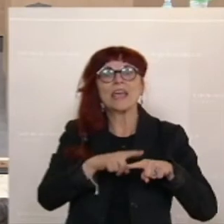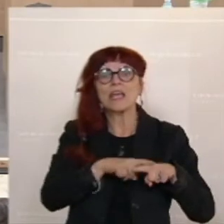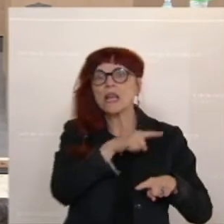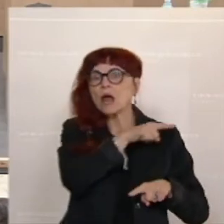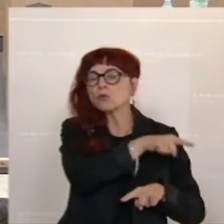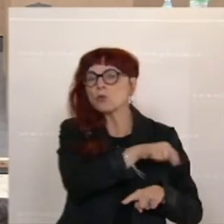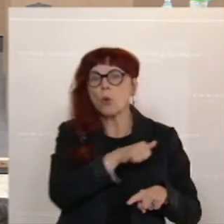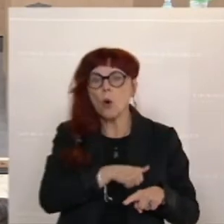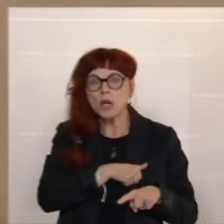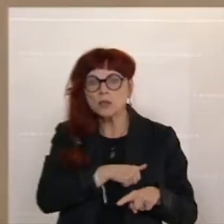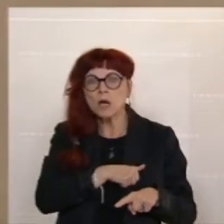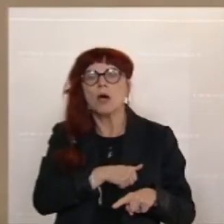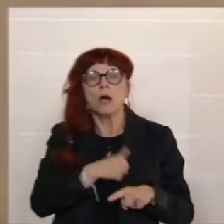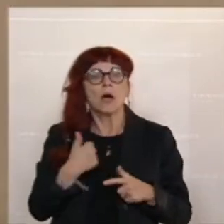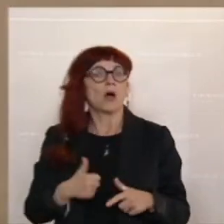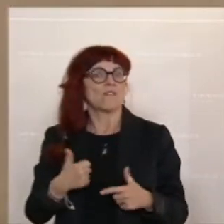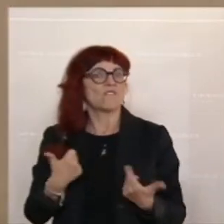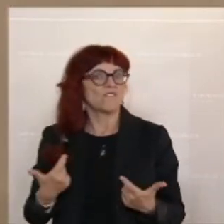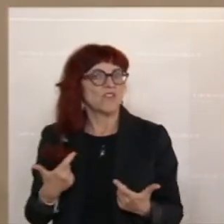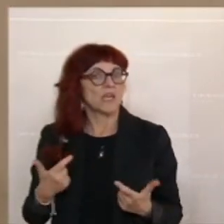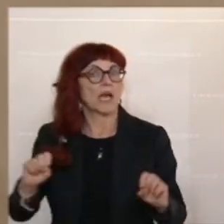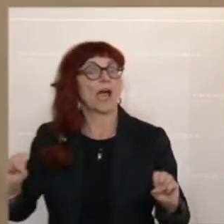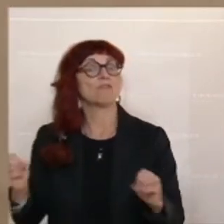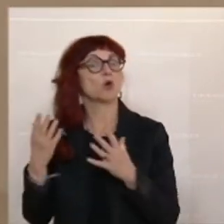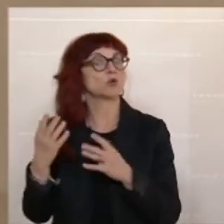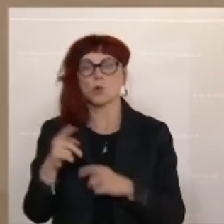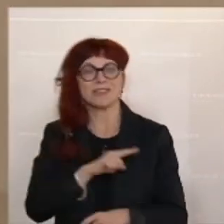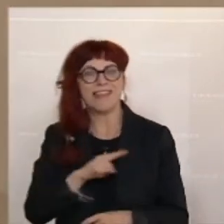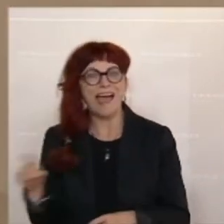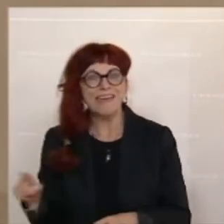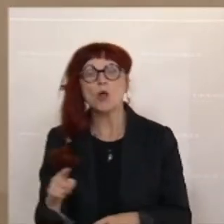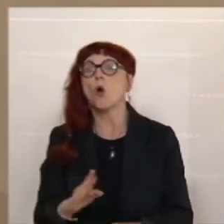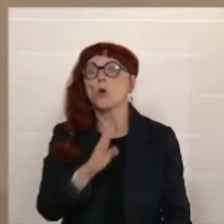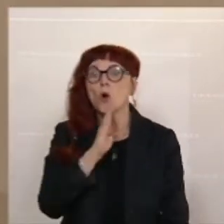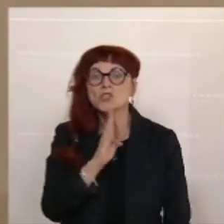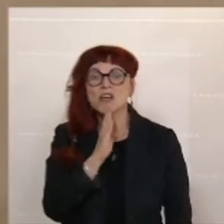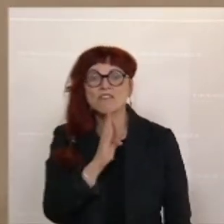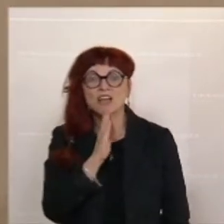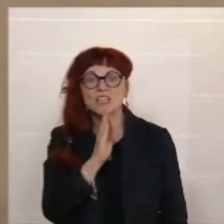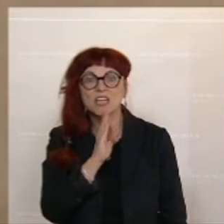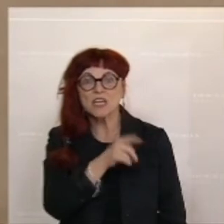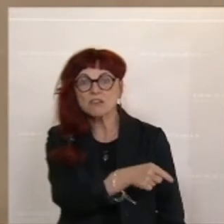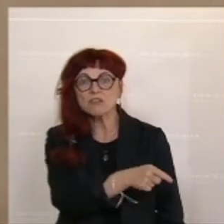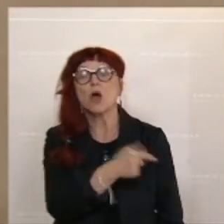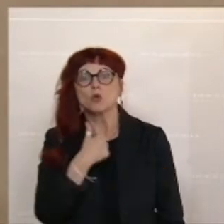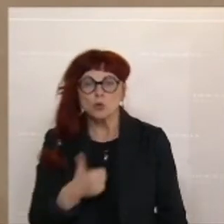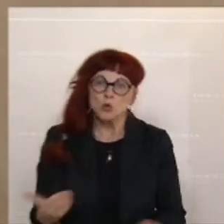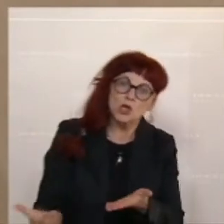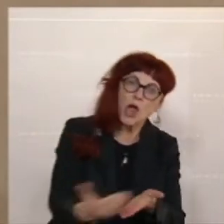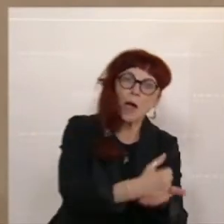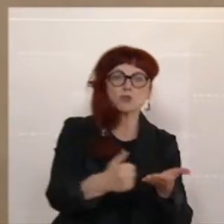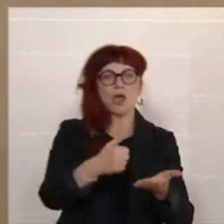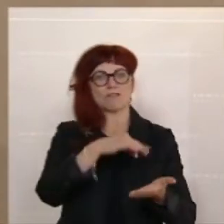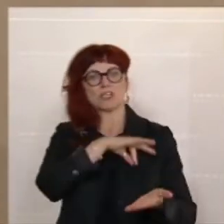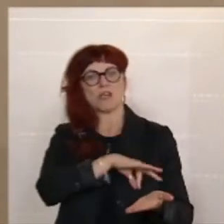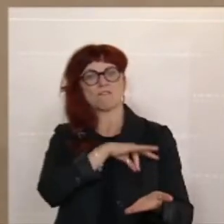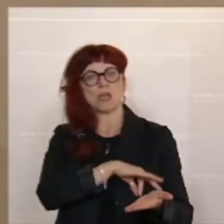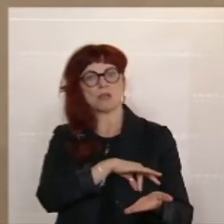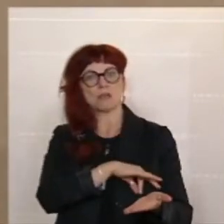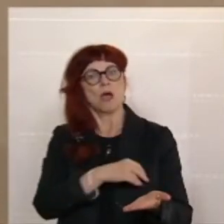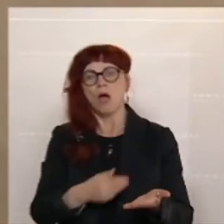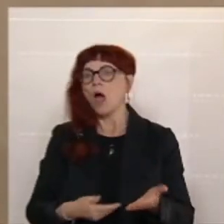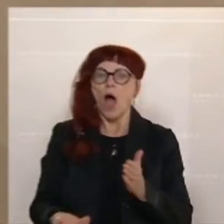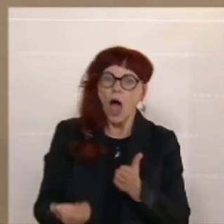schöpfen die das ab. Das ist ja ein Anreiz sonst dazu, den Leuten weiter das Geld aus der Tasche zu ziehen. Natürlich muss es